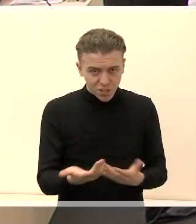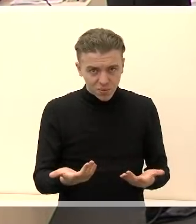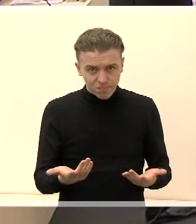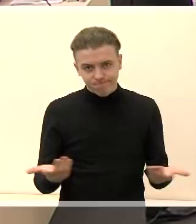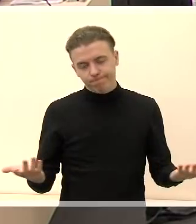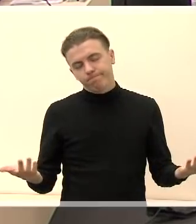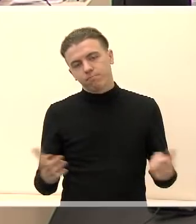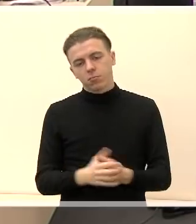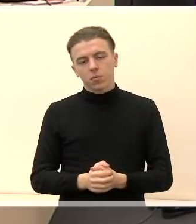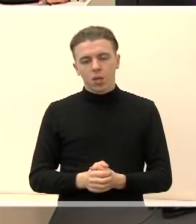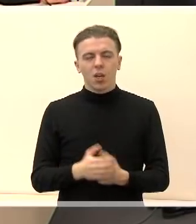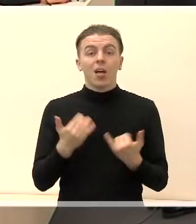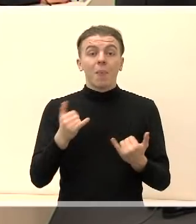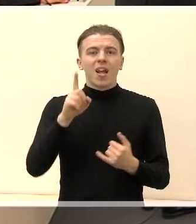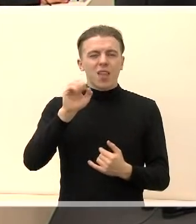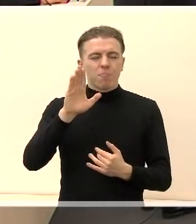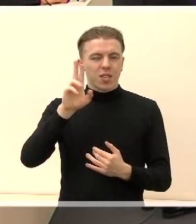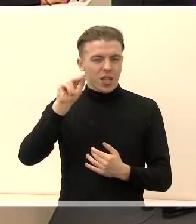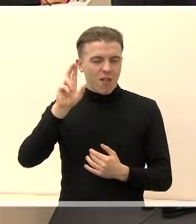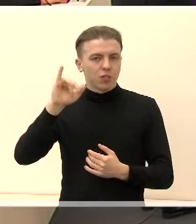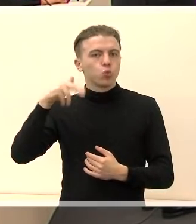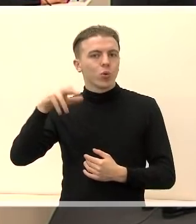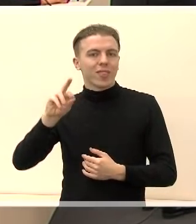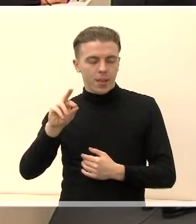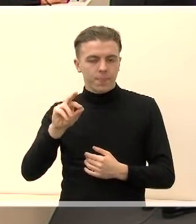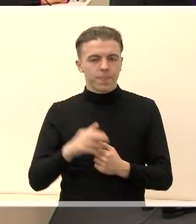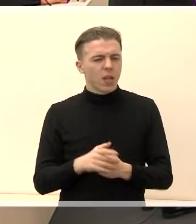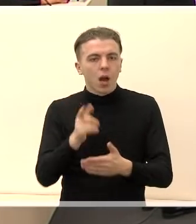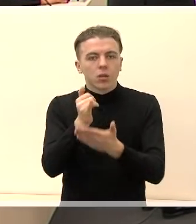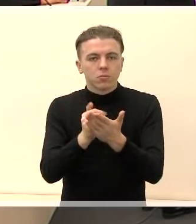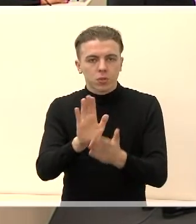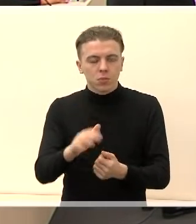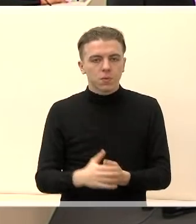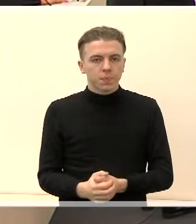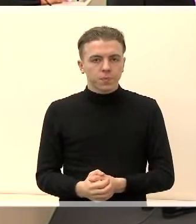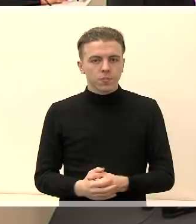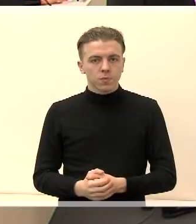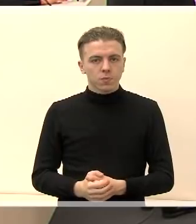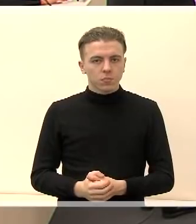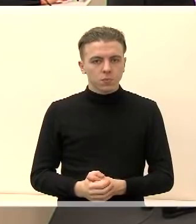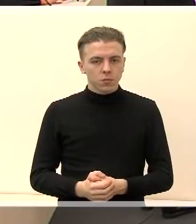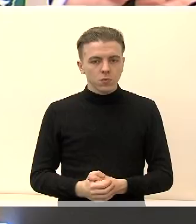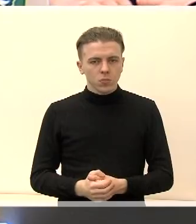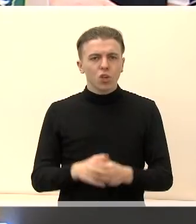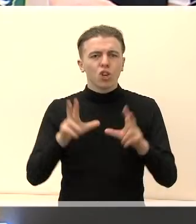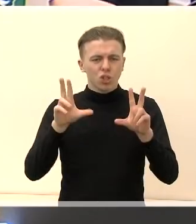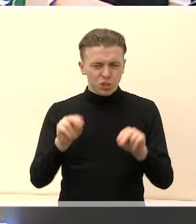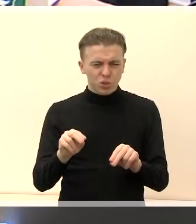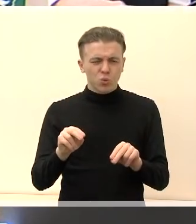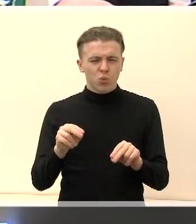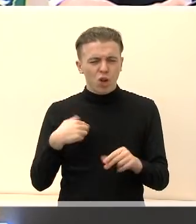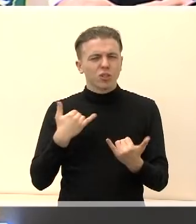Viktorija Dubkevičiūtė. Jūs... A, atprašau. Tai iš tikrųjų aš norėčiau